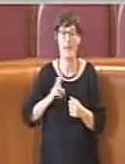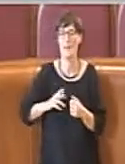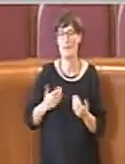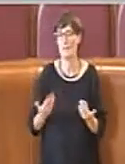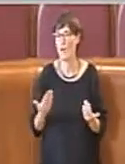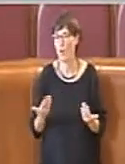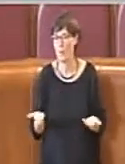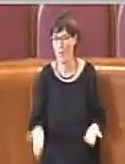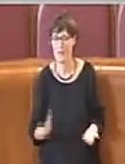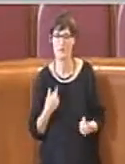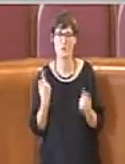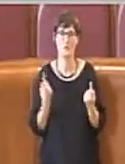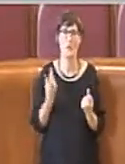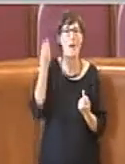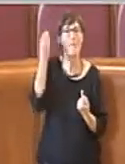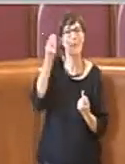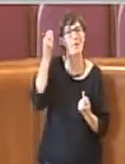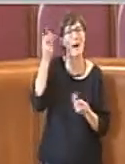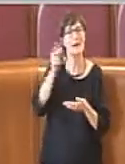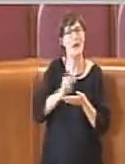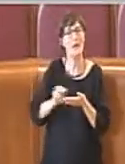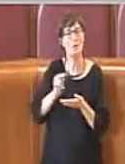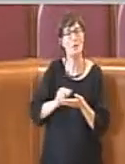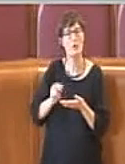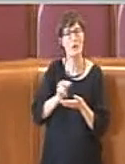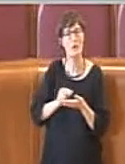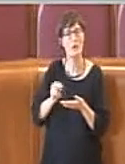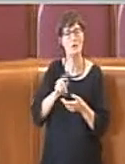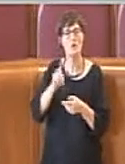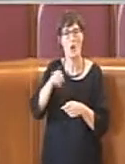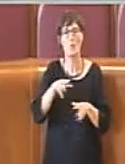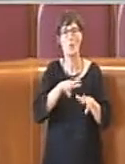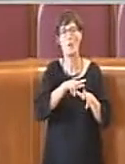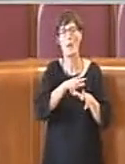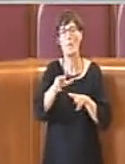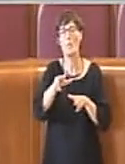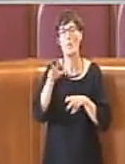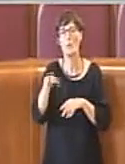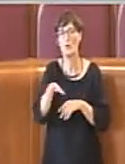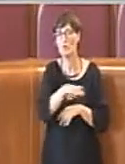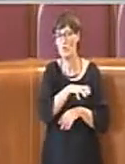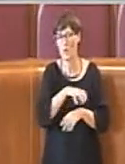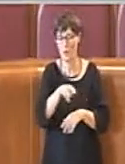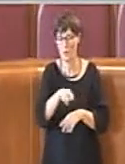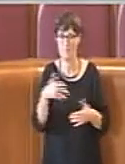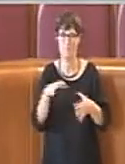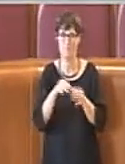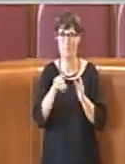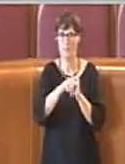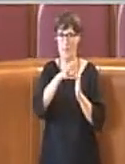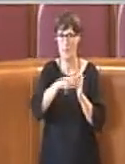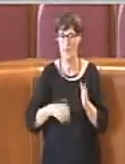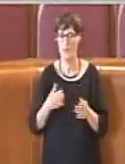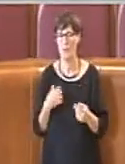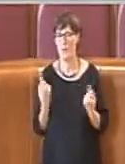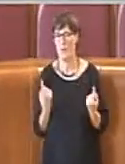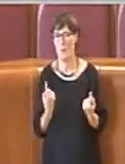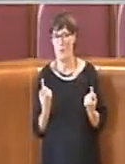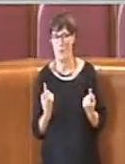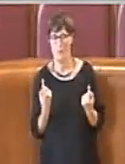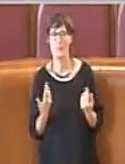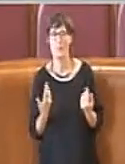pareri degli uffici e dei municipi in merito alle delibere, quindi non vediamo l'ora di poter discutere